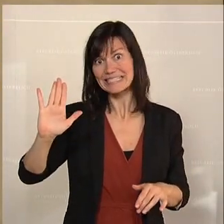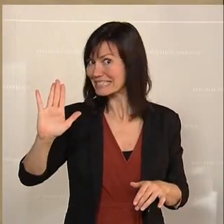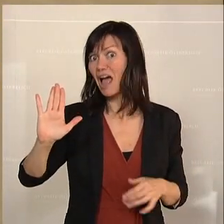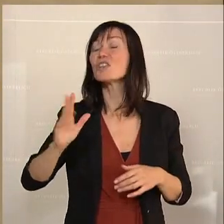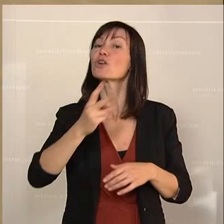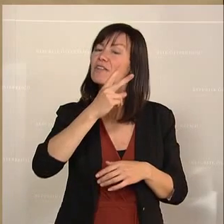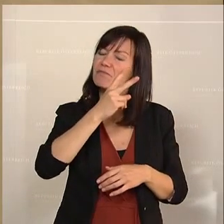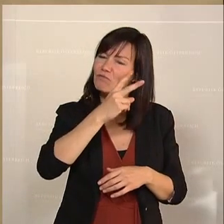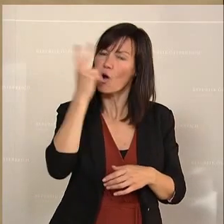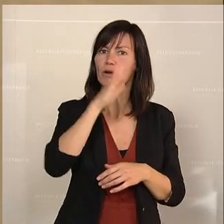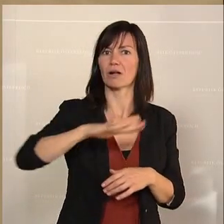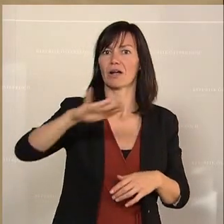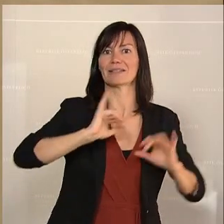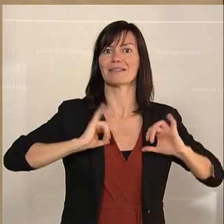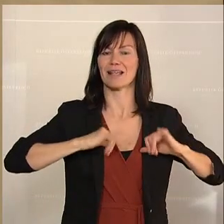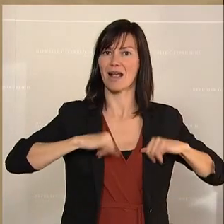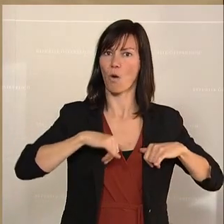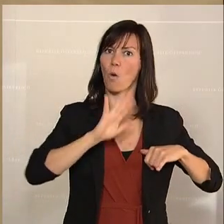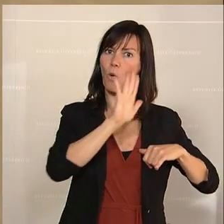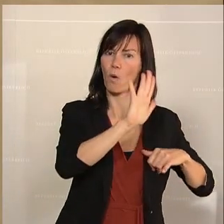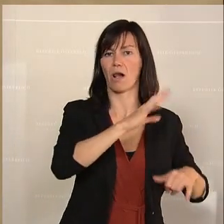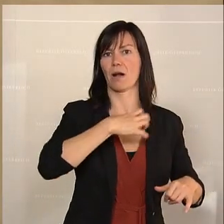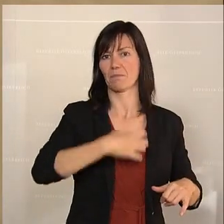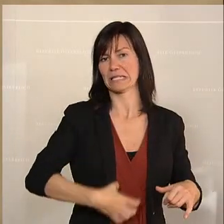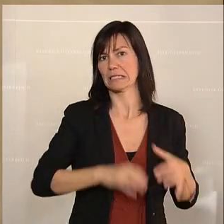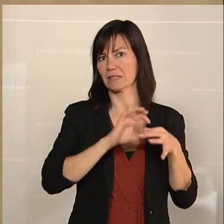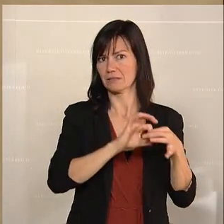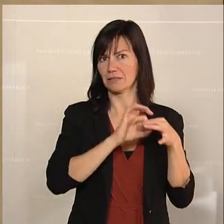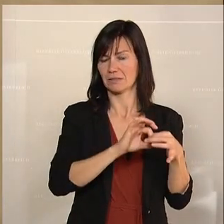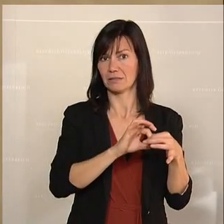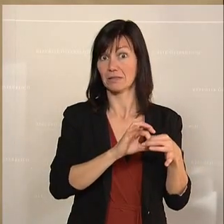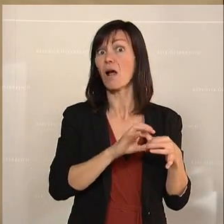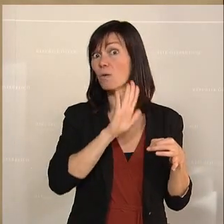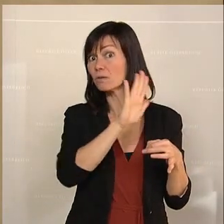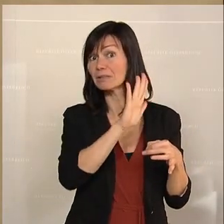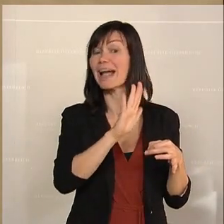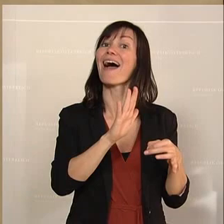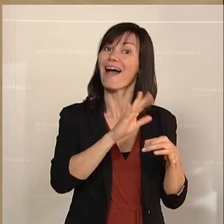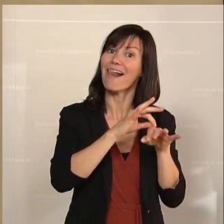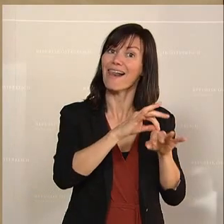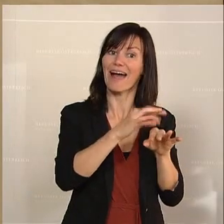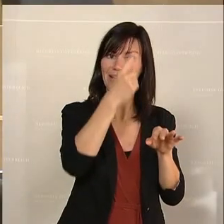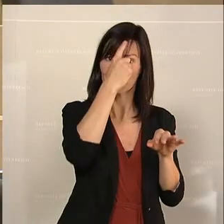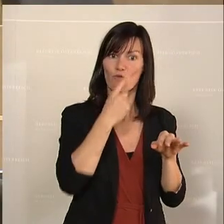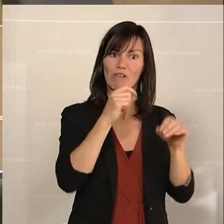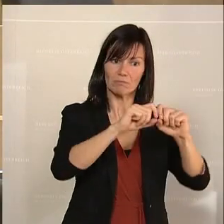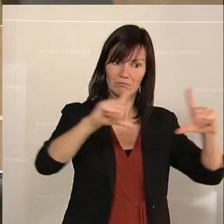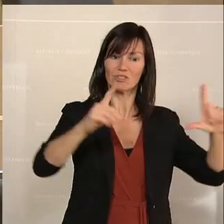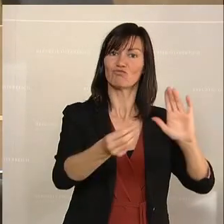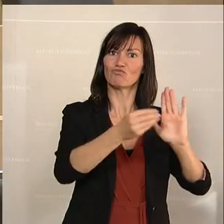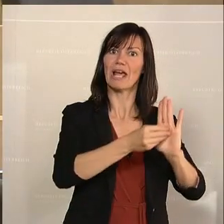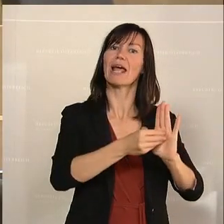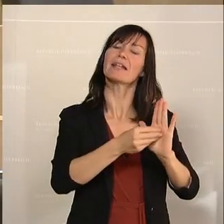Leitbild haben. Da steht drinnen die Hypo-Tirol. Die versteht sich als Partner des Landes Tirol. Und im